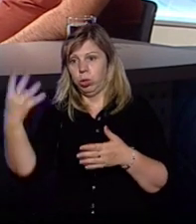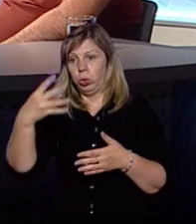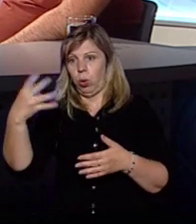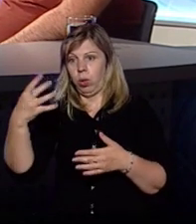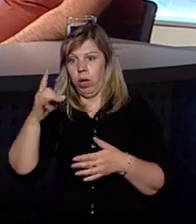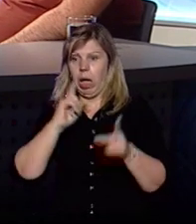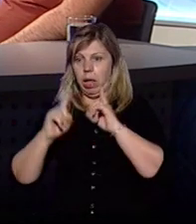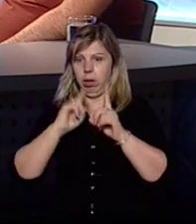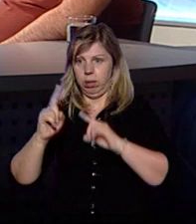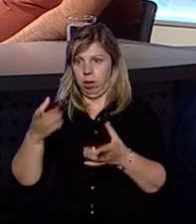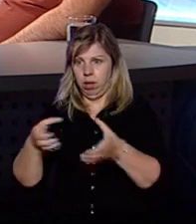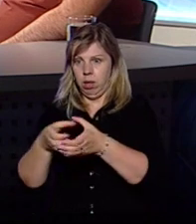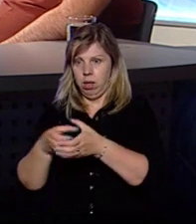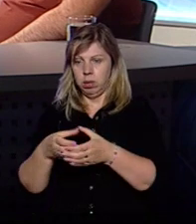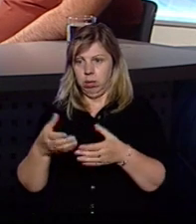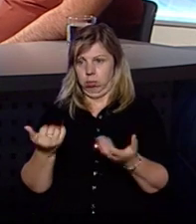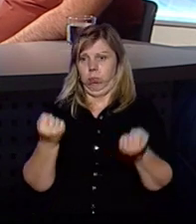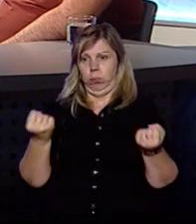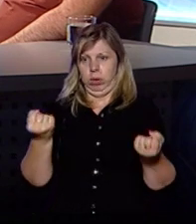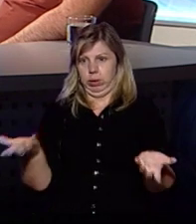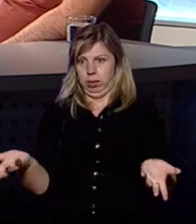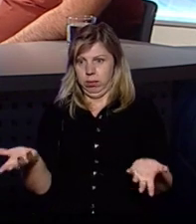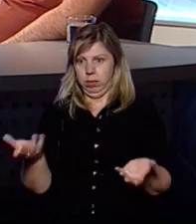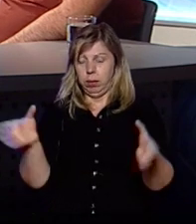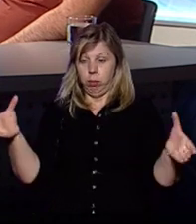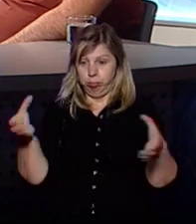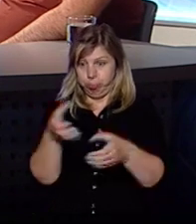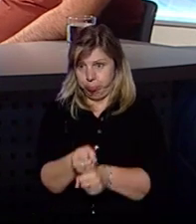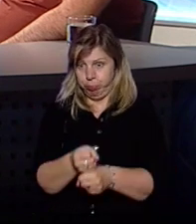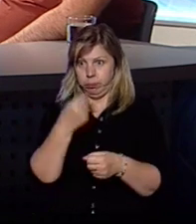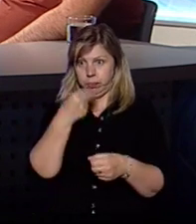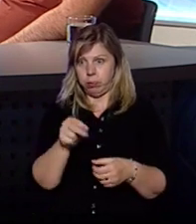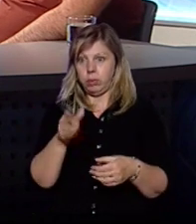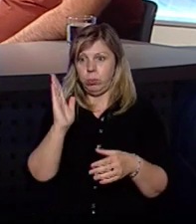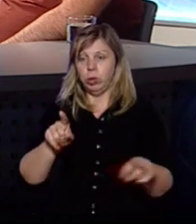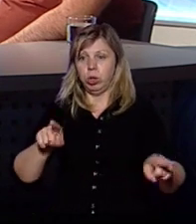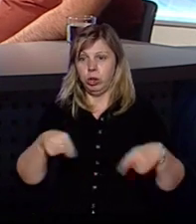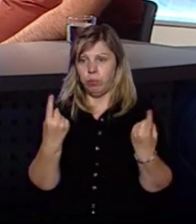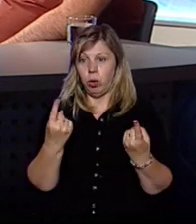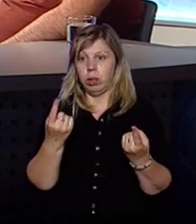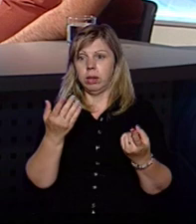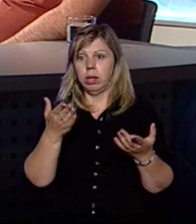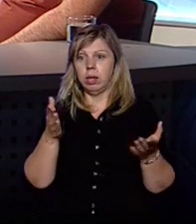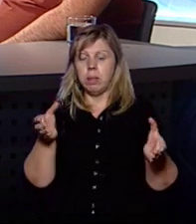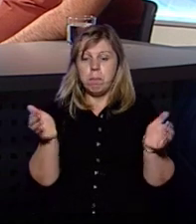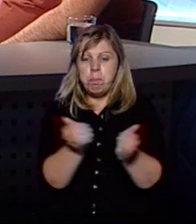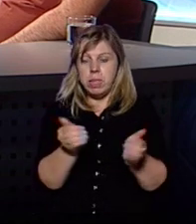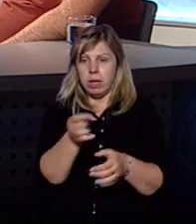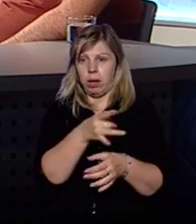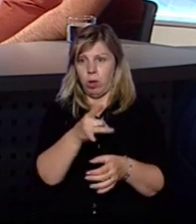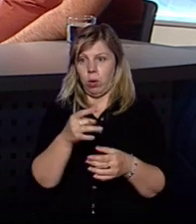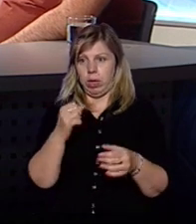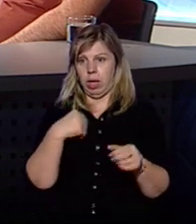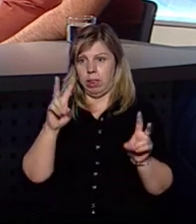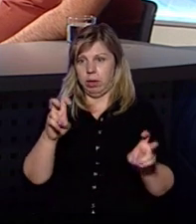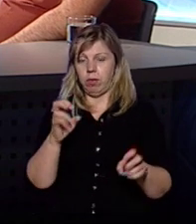40 рад. Тобто, масивність зменшиться рад. Я ж казав, буде створено кількість міні районів, я їх називаю